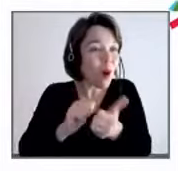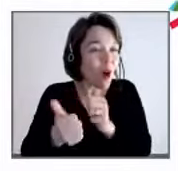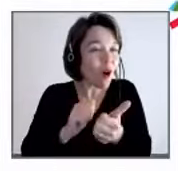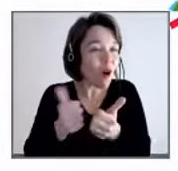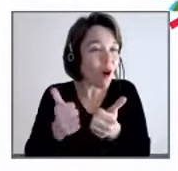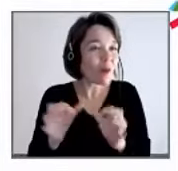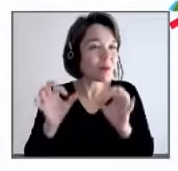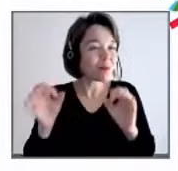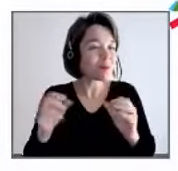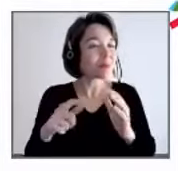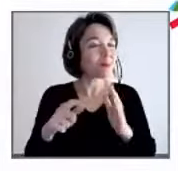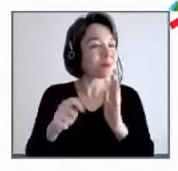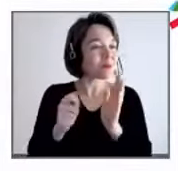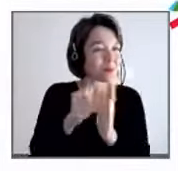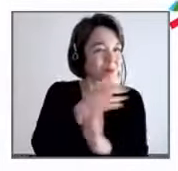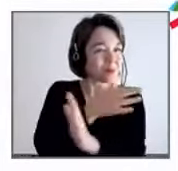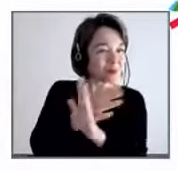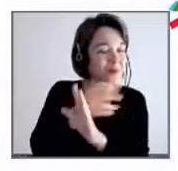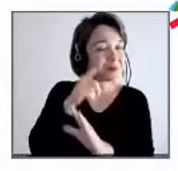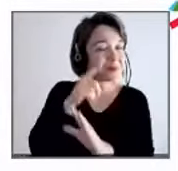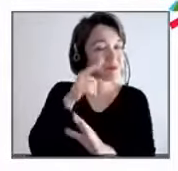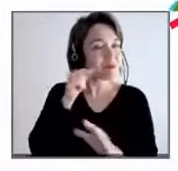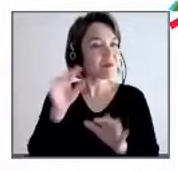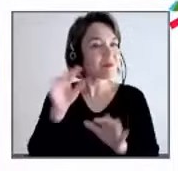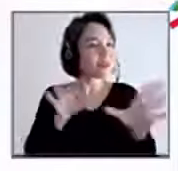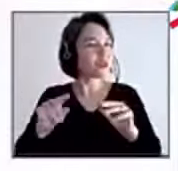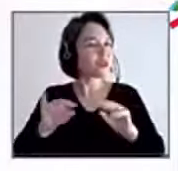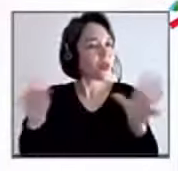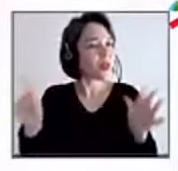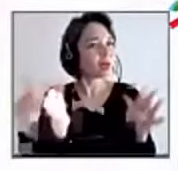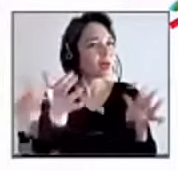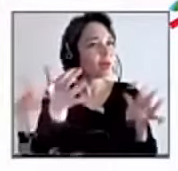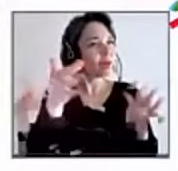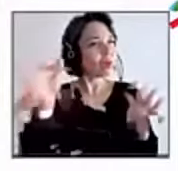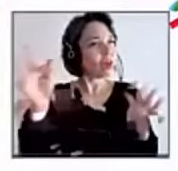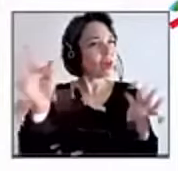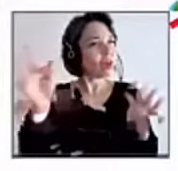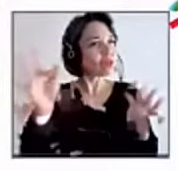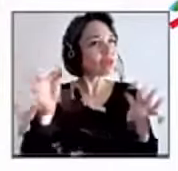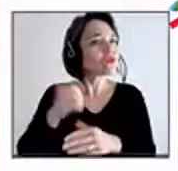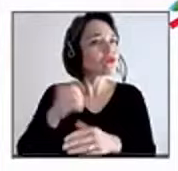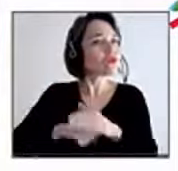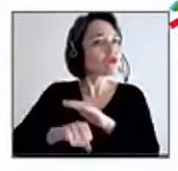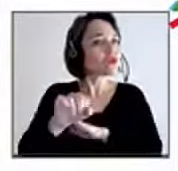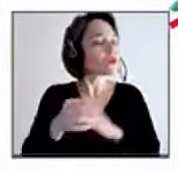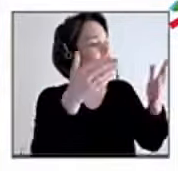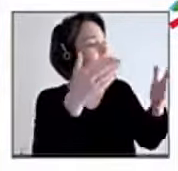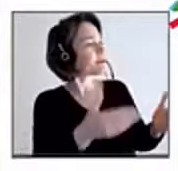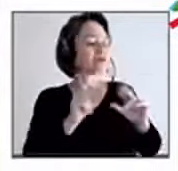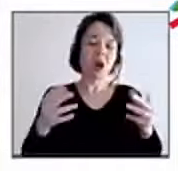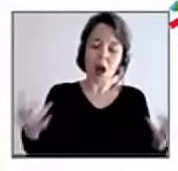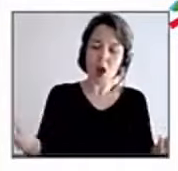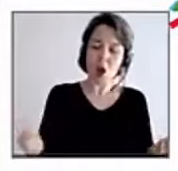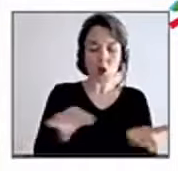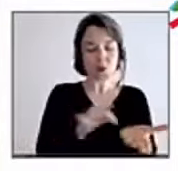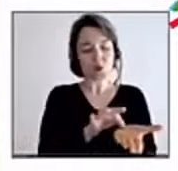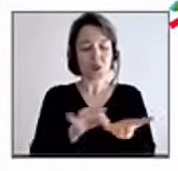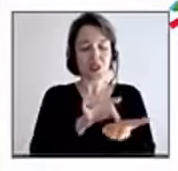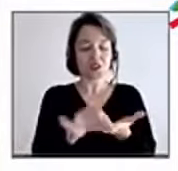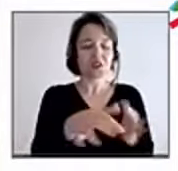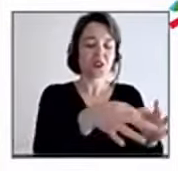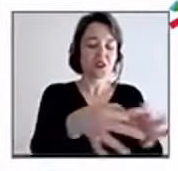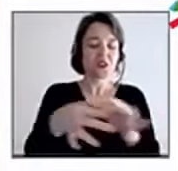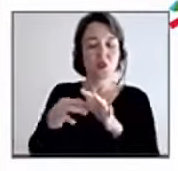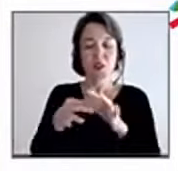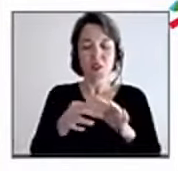Deschamps, le sélectionneur de'équipe de France, qui expliquait la stratégie collective de l'équipe. Et après, le manager de l'entreprise dit,